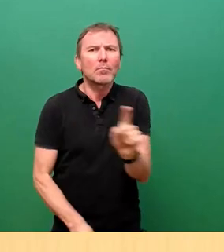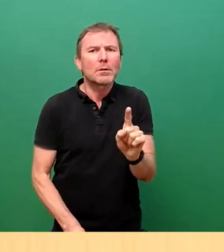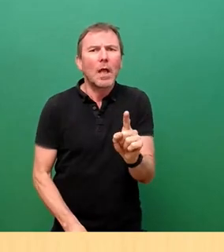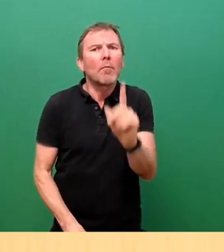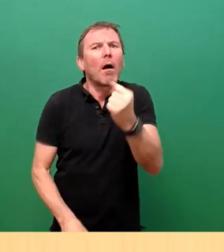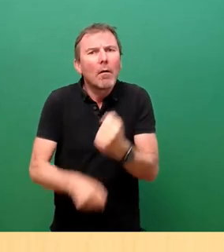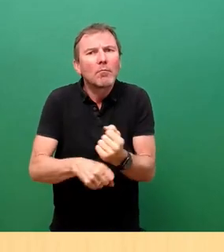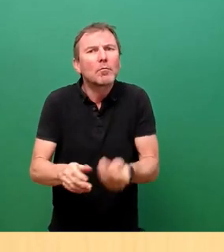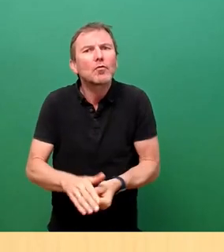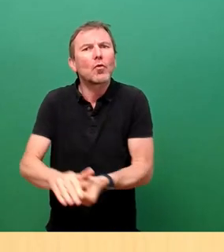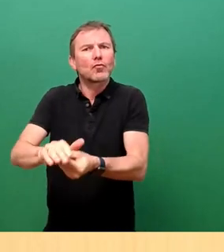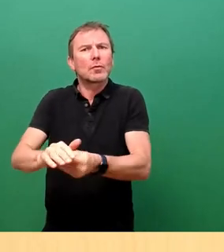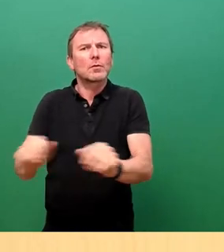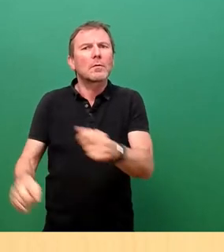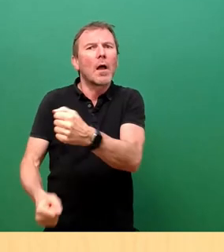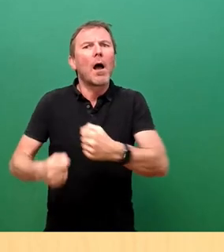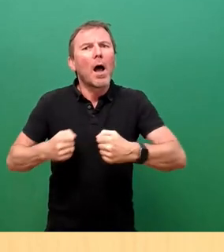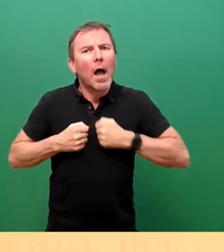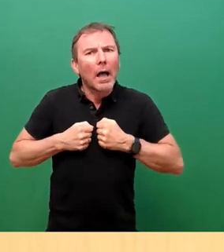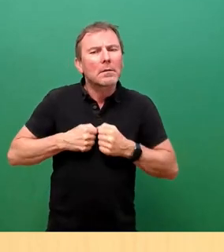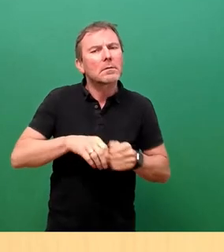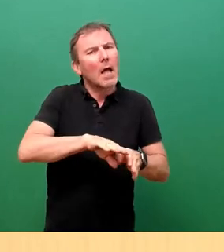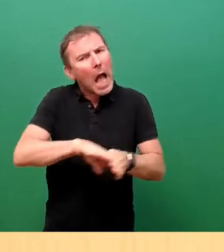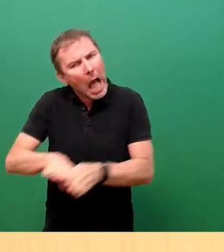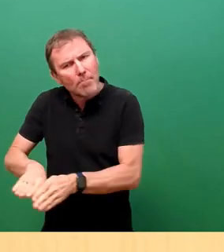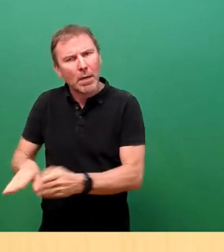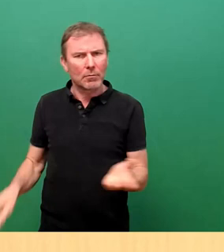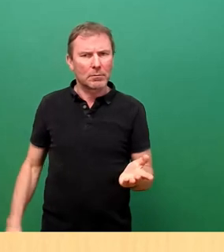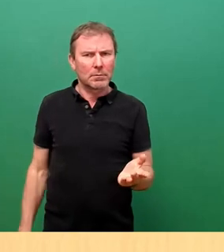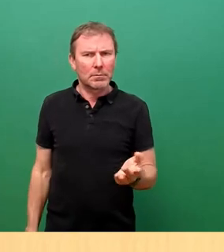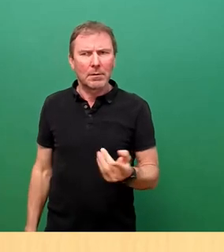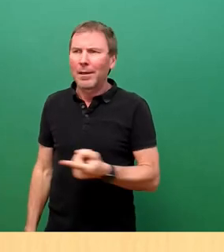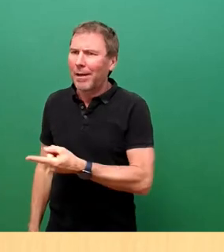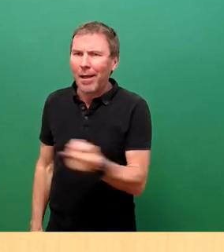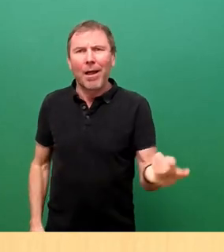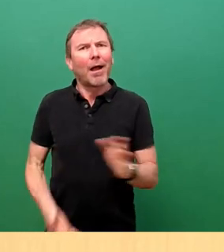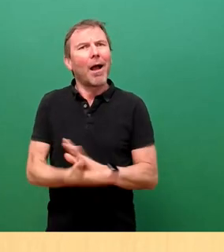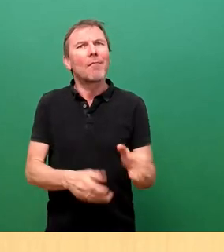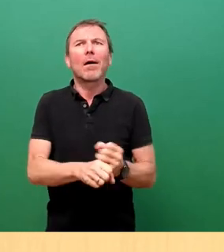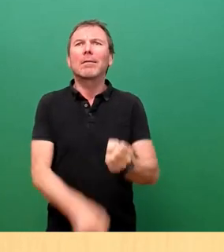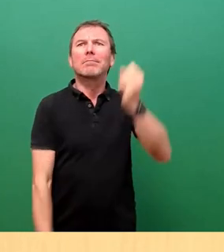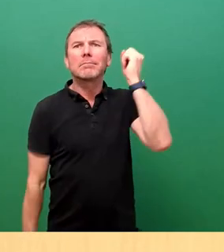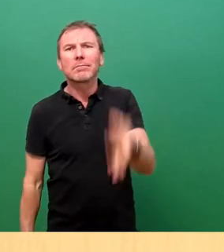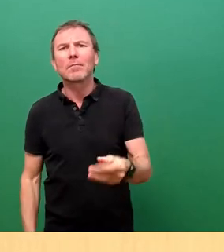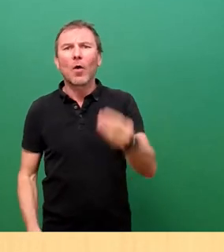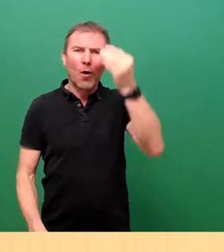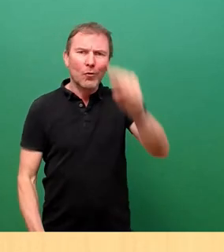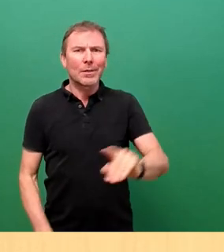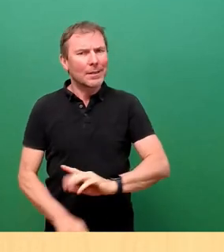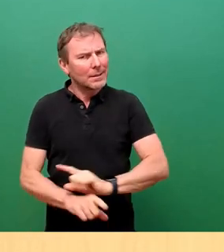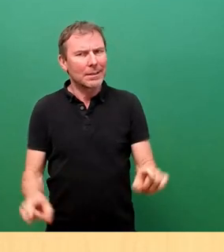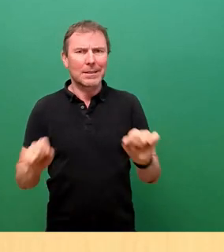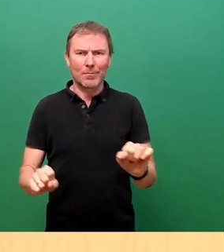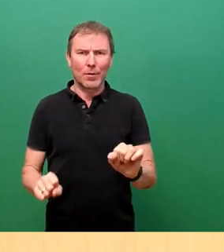Man muss versuchen, ihnen die Angst zu nehmen. Keiner kann hier einfach gekündigt werden. Das Verfahren, das nun in Gang gesetzt wird, besteht darin, dass